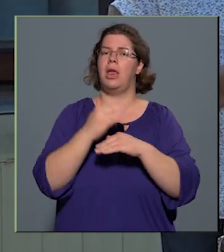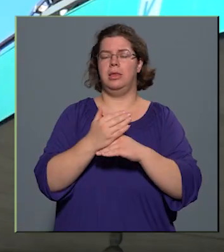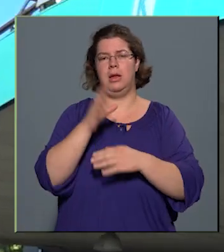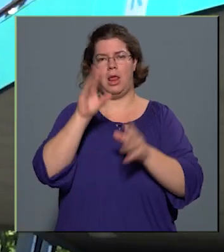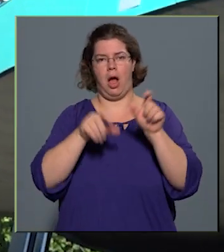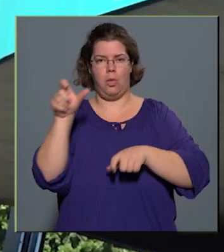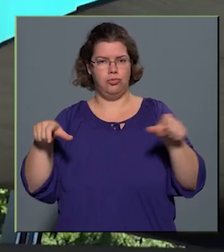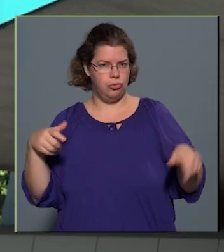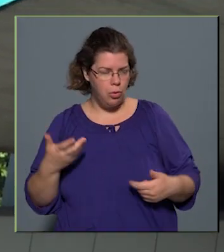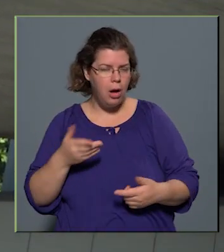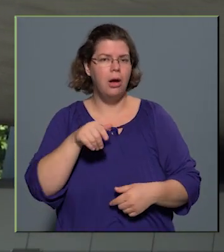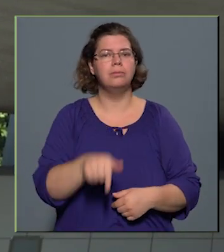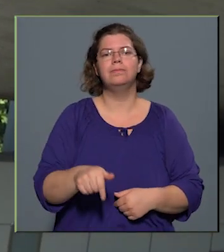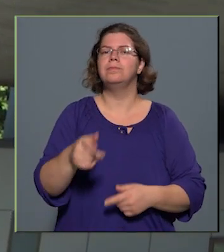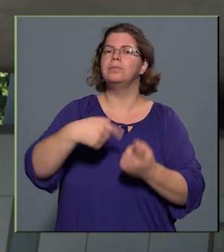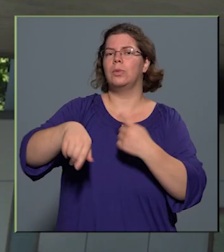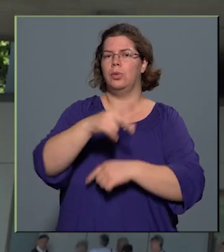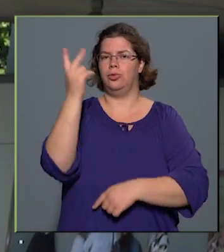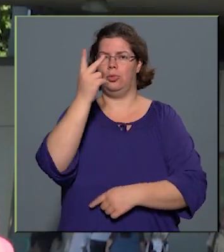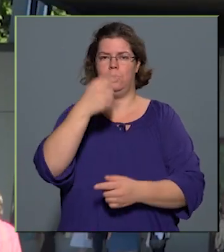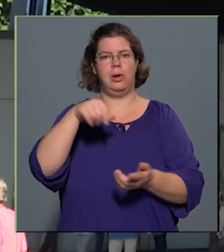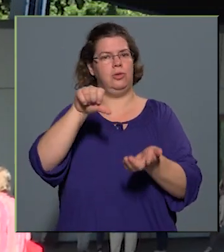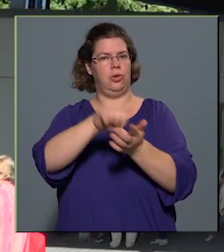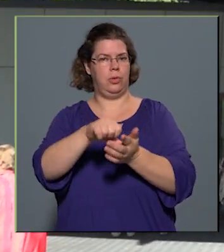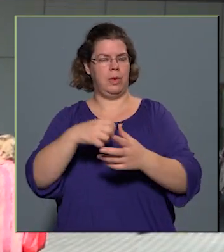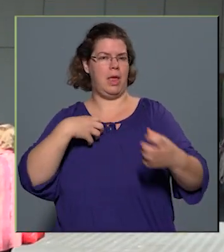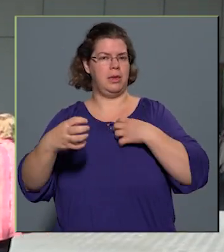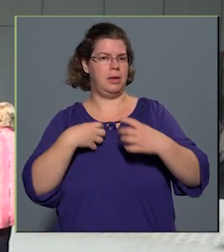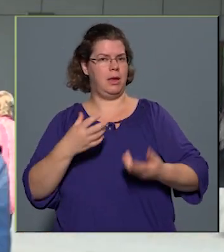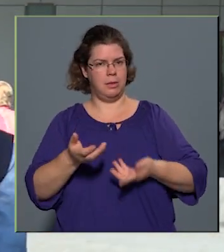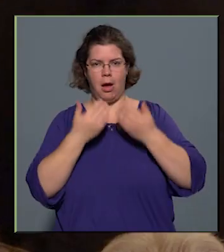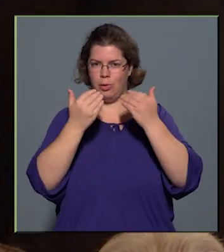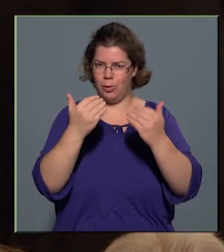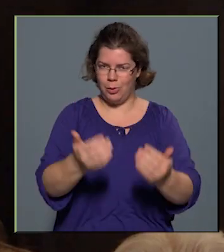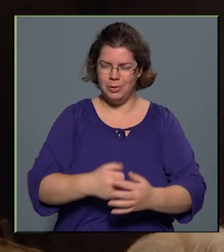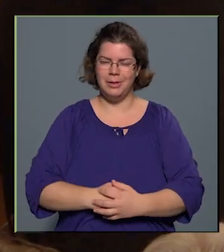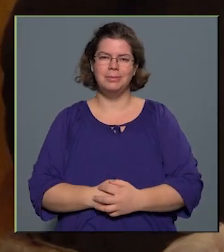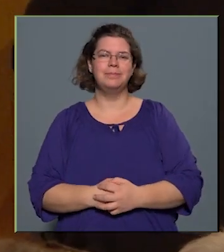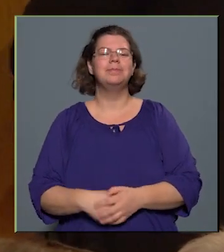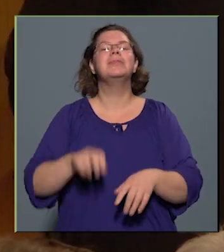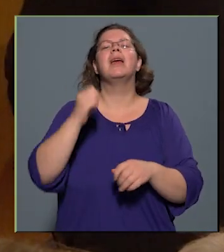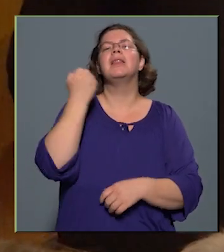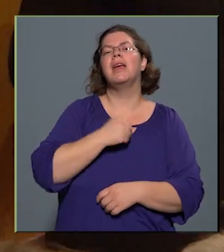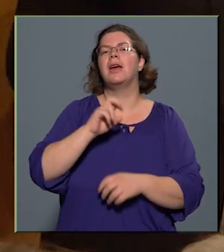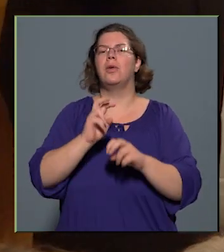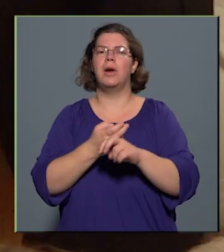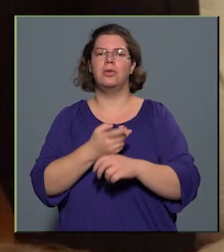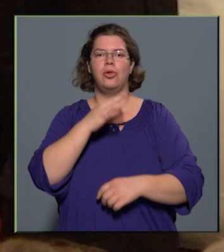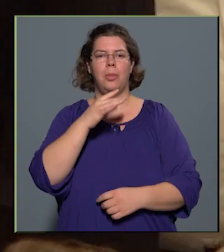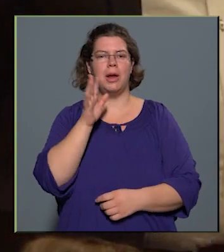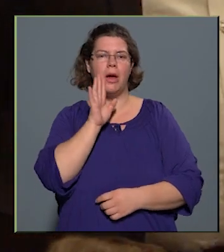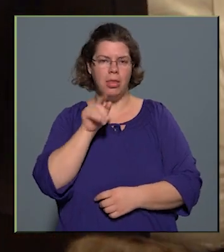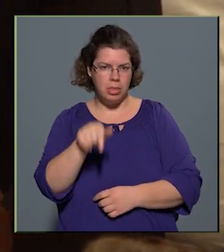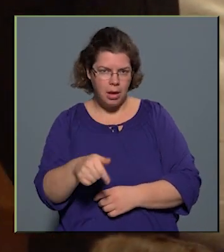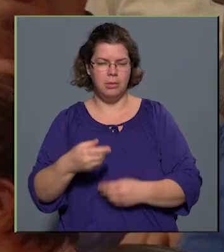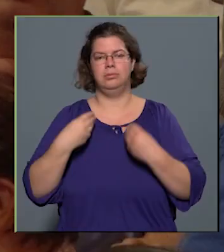előadással köszöntik a Kőrösi Kulturális Központban. Az előadás előtt D. Kovás Robert Antal, Kőbánya polgármestere köszöntötte a